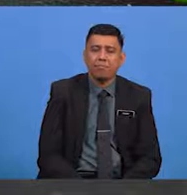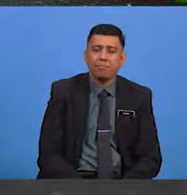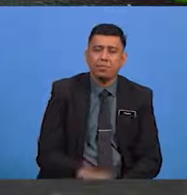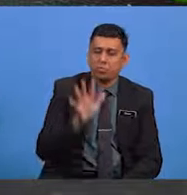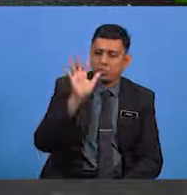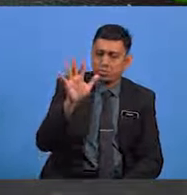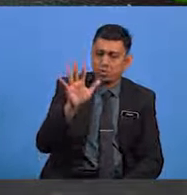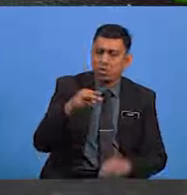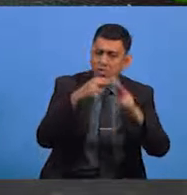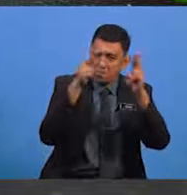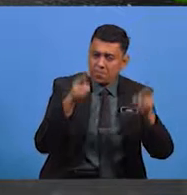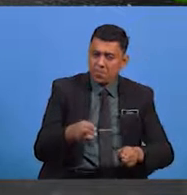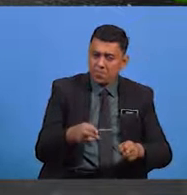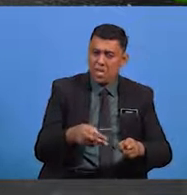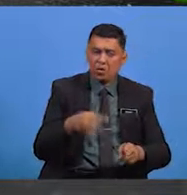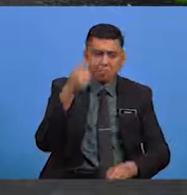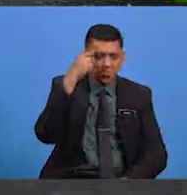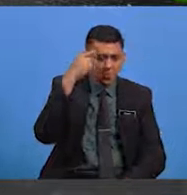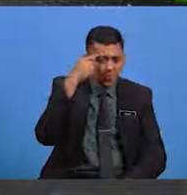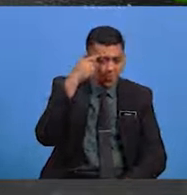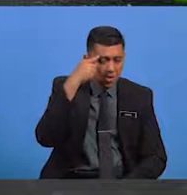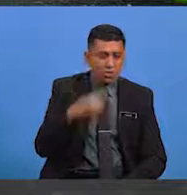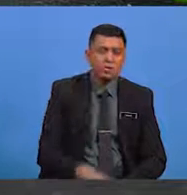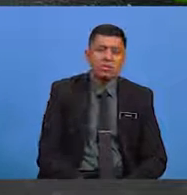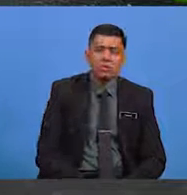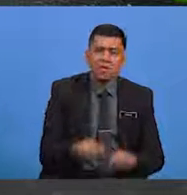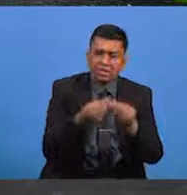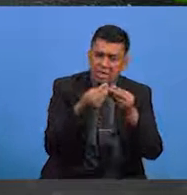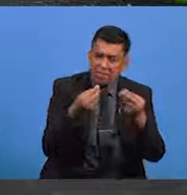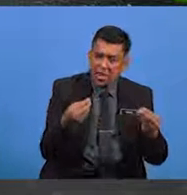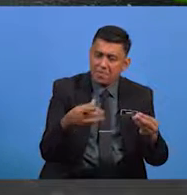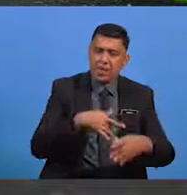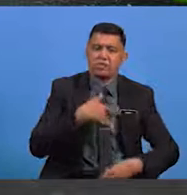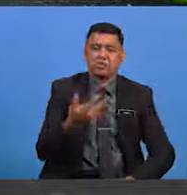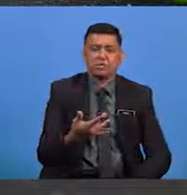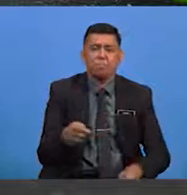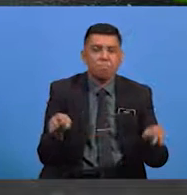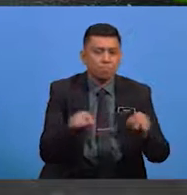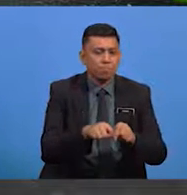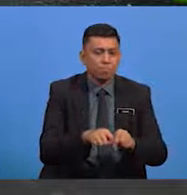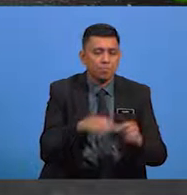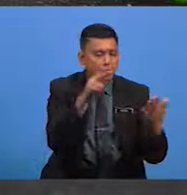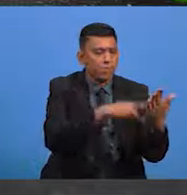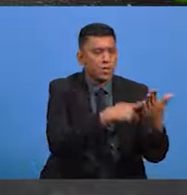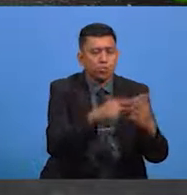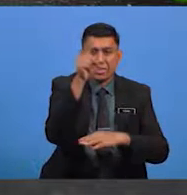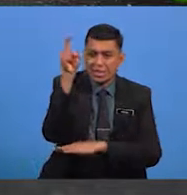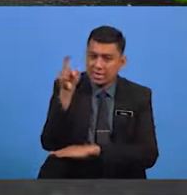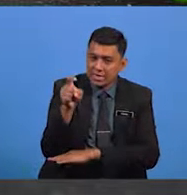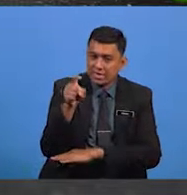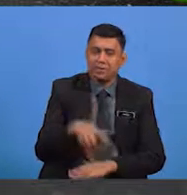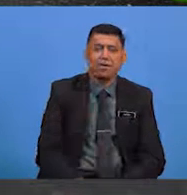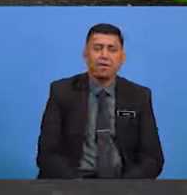alat menguji ketajaman akal Dan kehalusan perasaan Seperti pantun teka-teki,